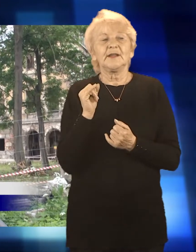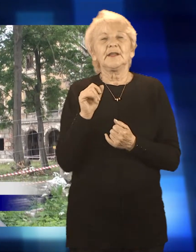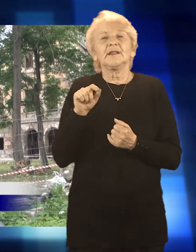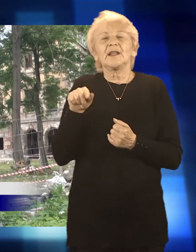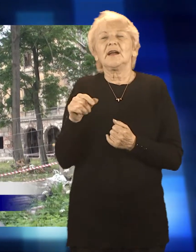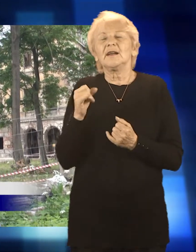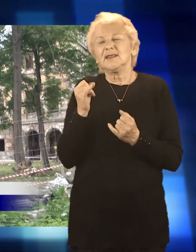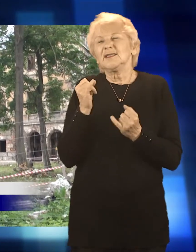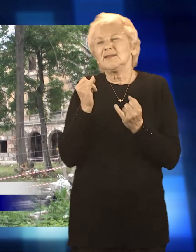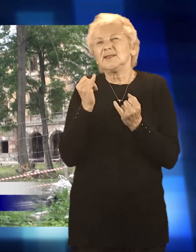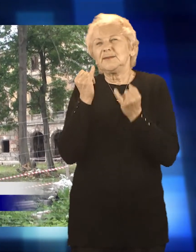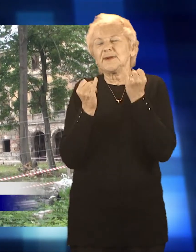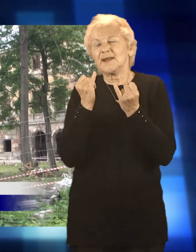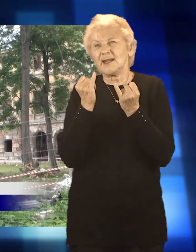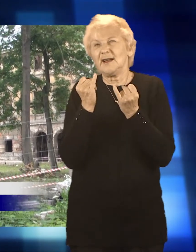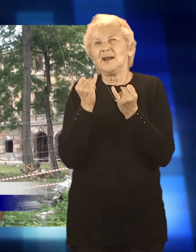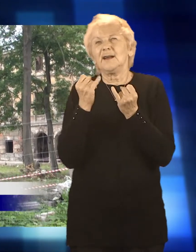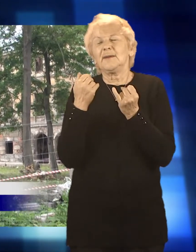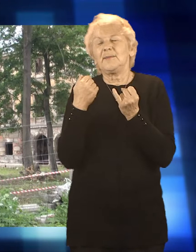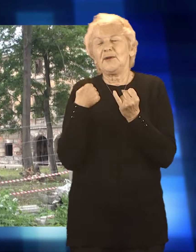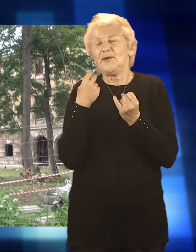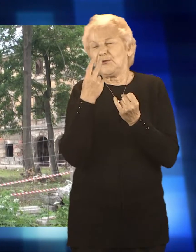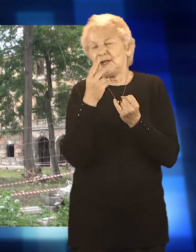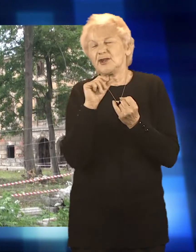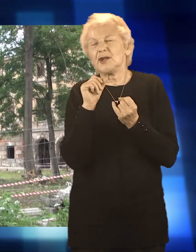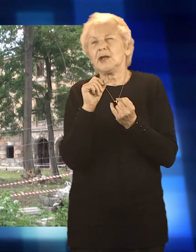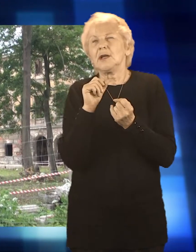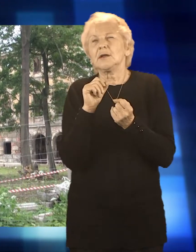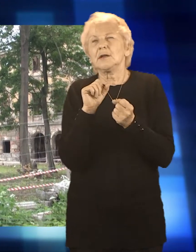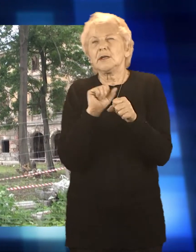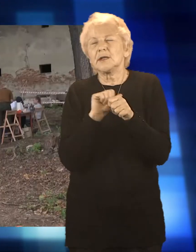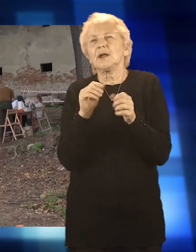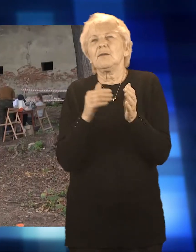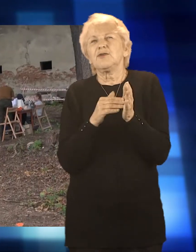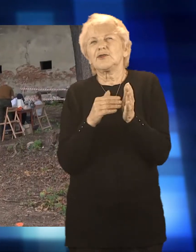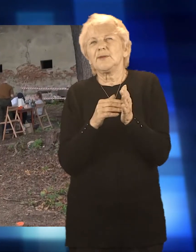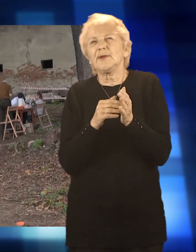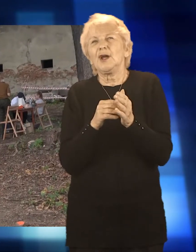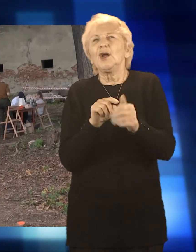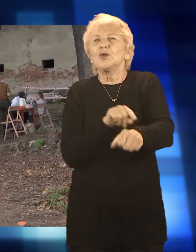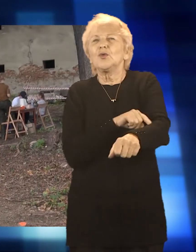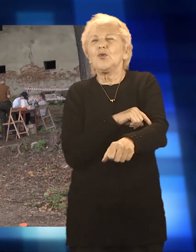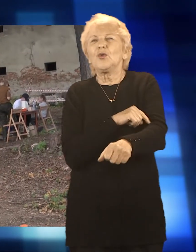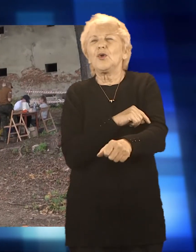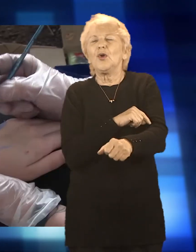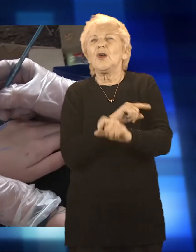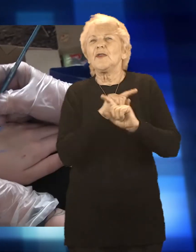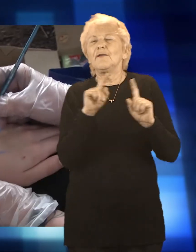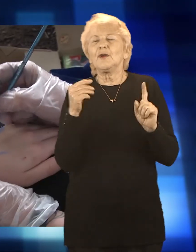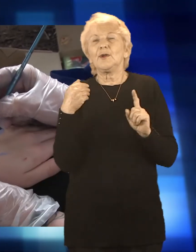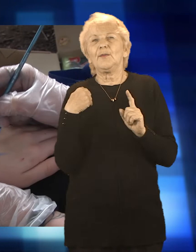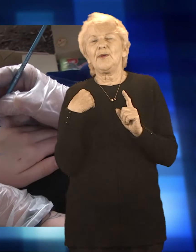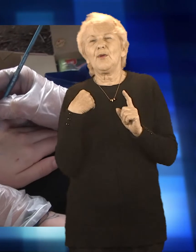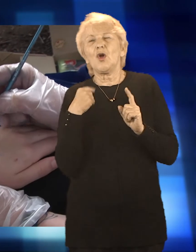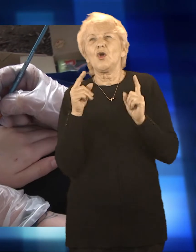pokazywać i doskwierać, więc trzeba było coś zrobić. Dla tych milusińskich, nigdy naszych małych czy wszystkich naszych dzieci nie